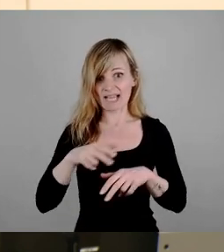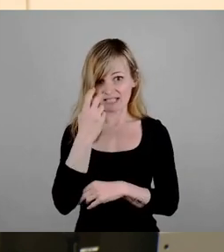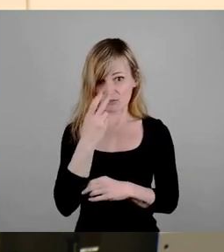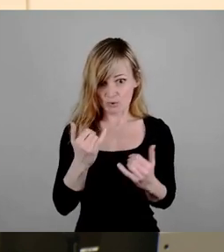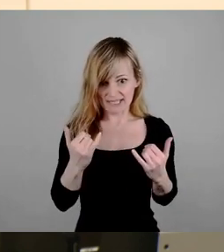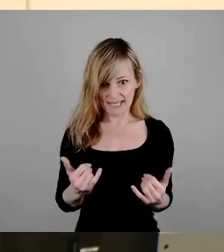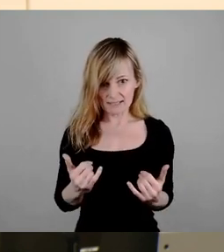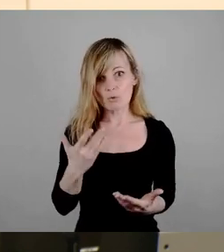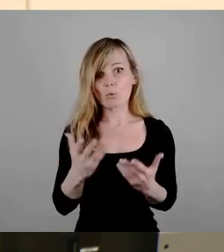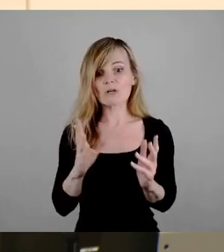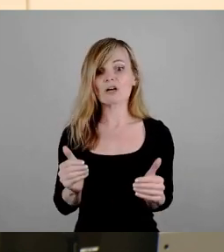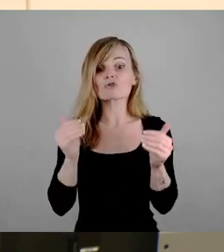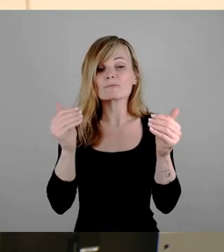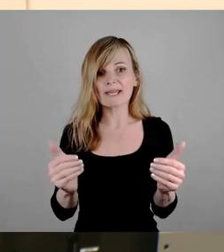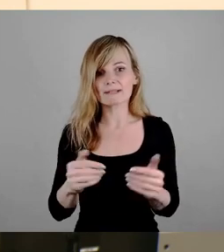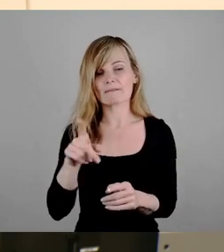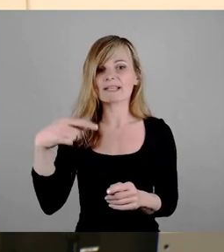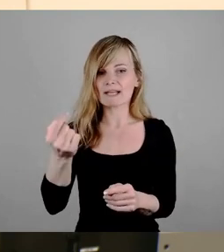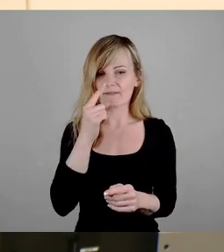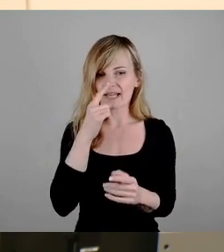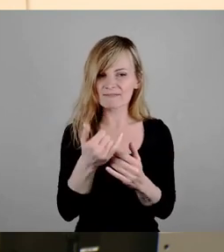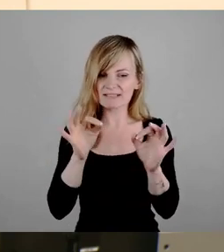hat, wie die Verkehrssituation dann eigentlich ist.